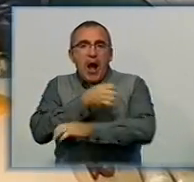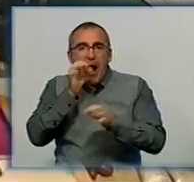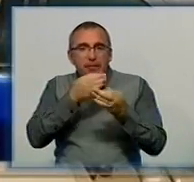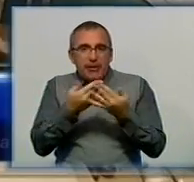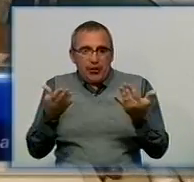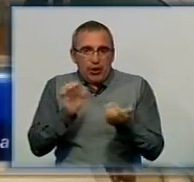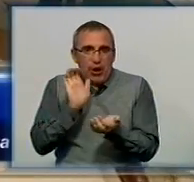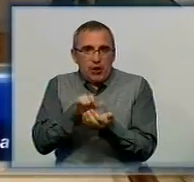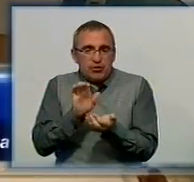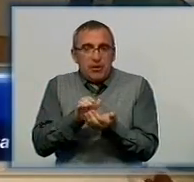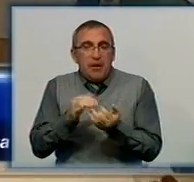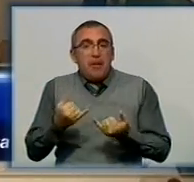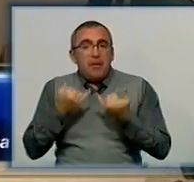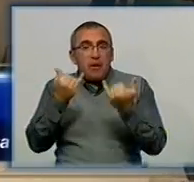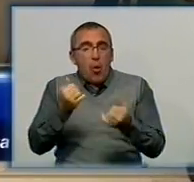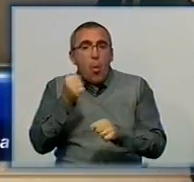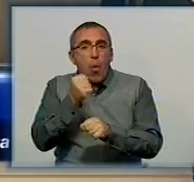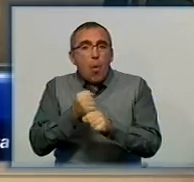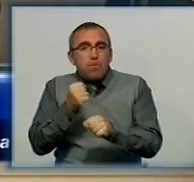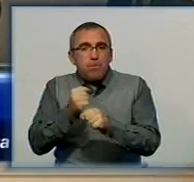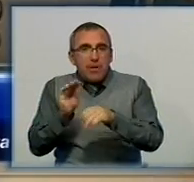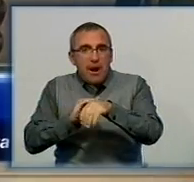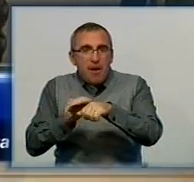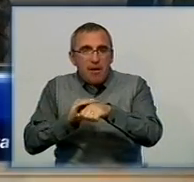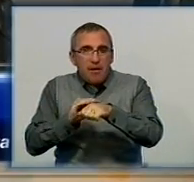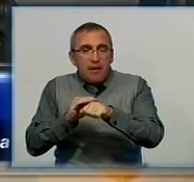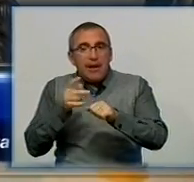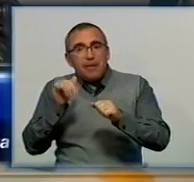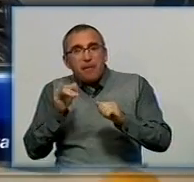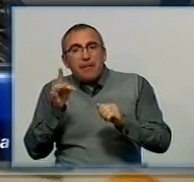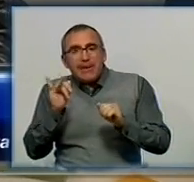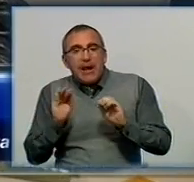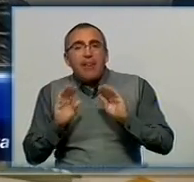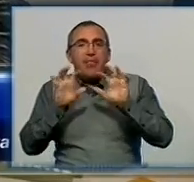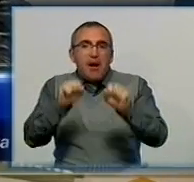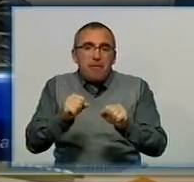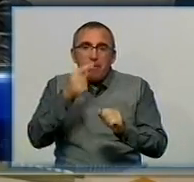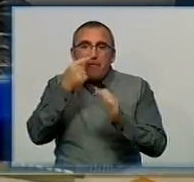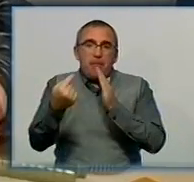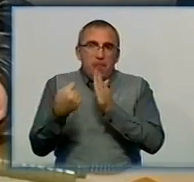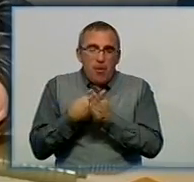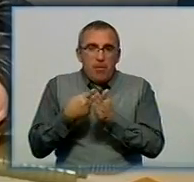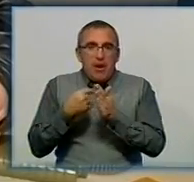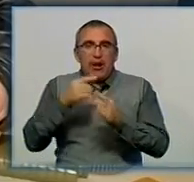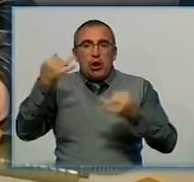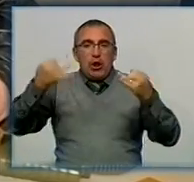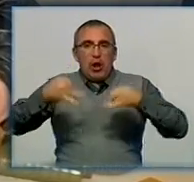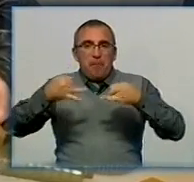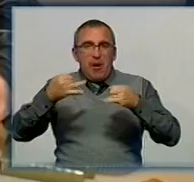аптечки були призначені для обробки при нападенні хімічним і попадання під хімічне оруджя.